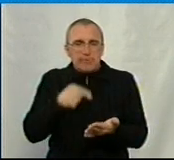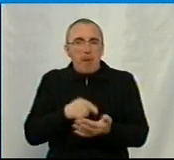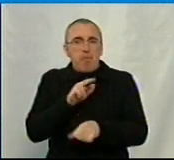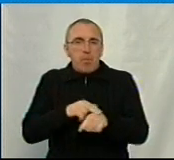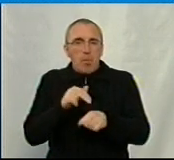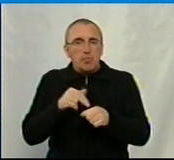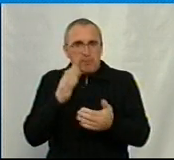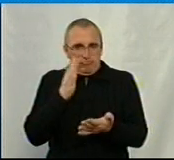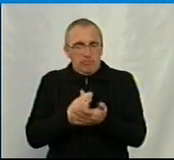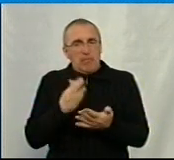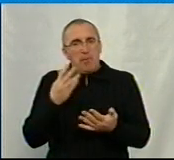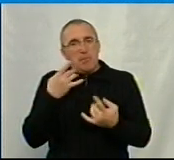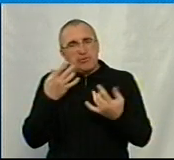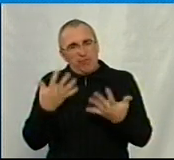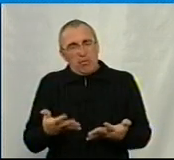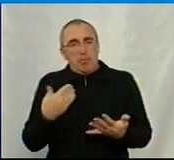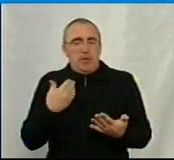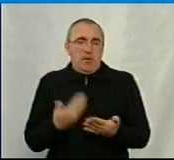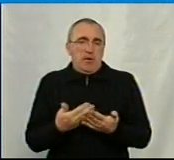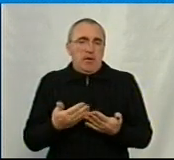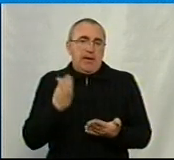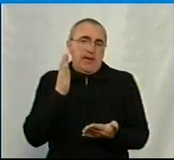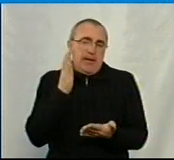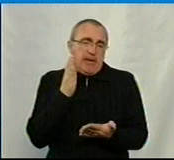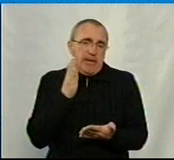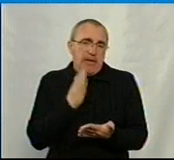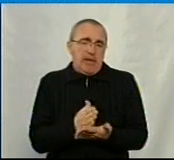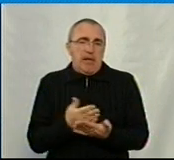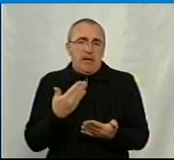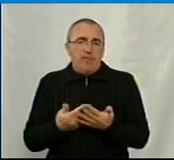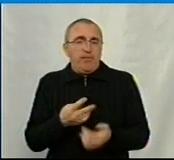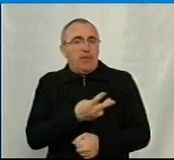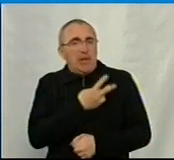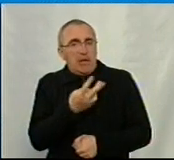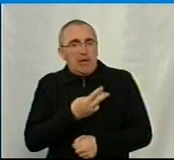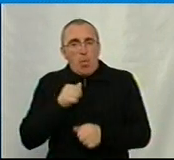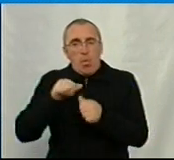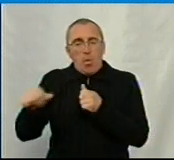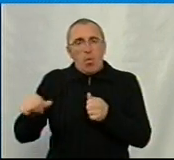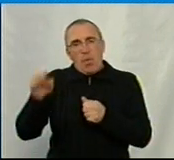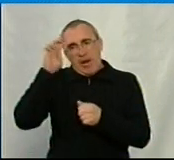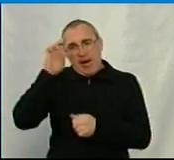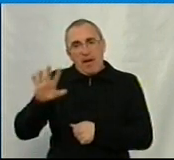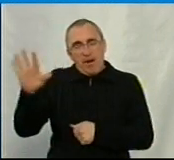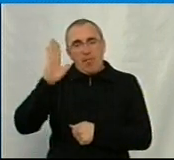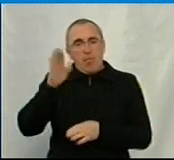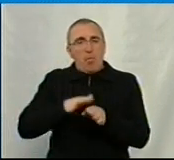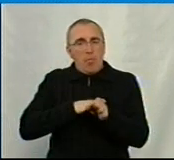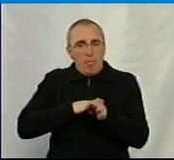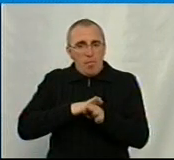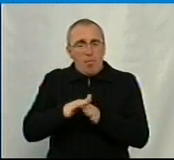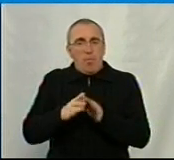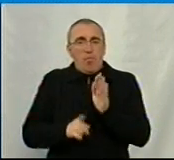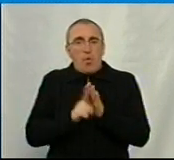мірі, ніж звичайно. Чому питаю? Ну, наприклад, є ініціативи в окремих містах, країнах про те, що вводиться від